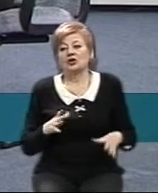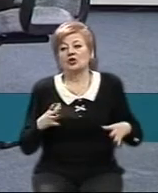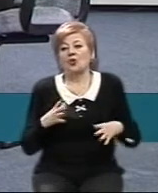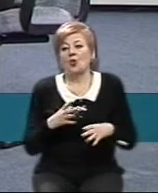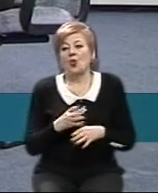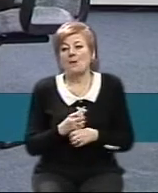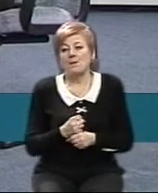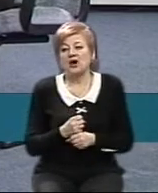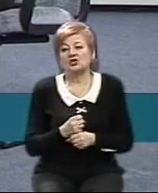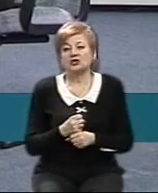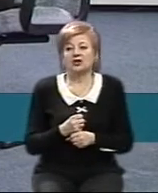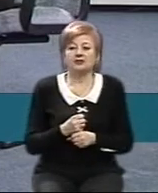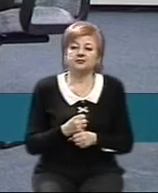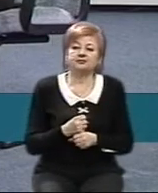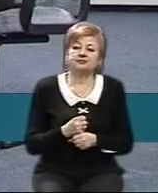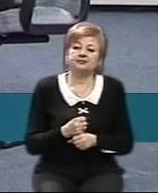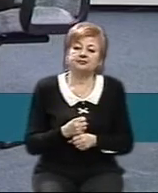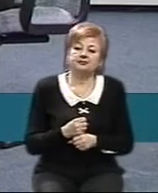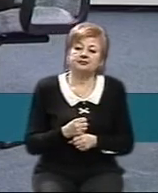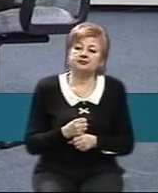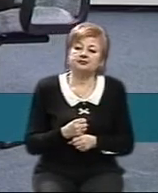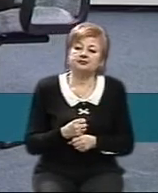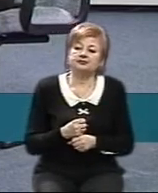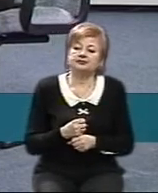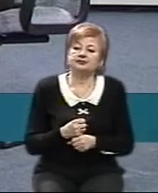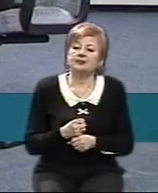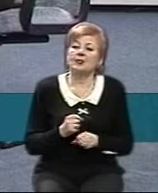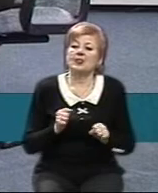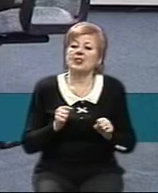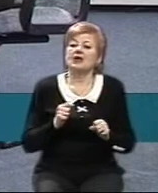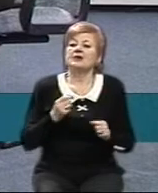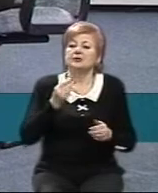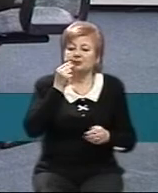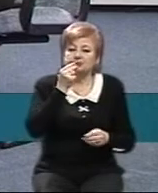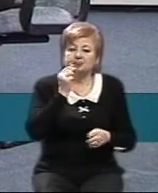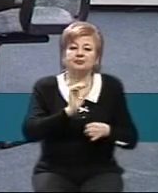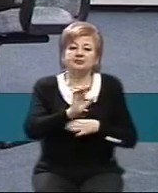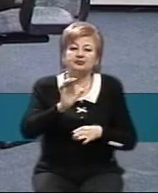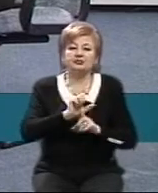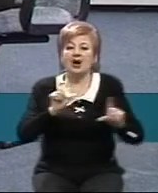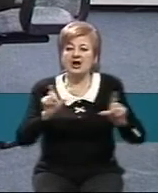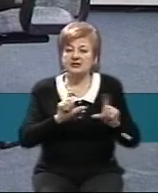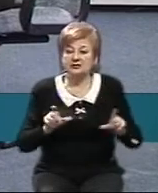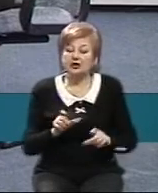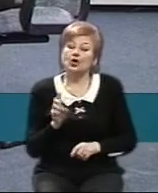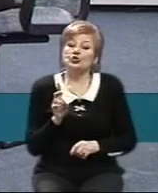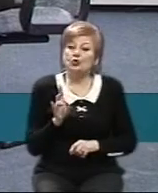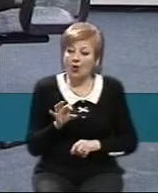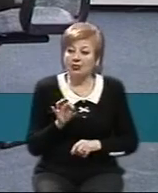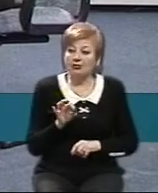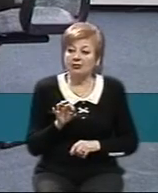закладів харчування чи крамниць. А при цьому